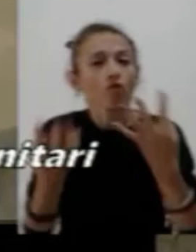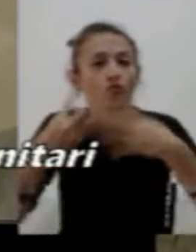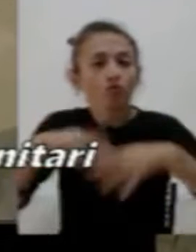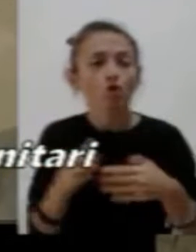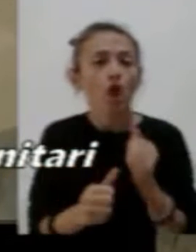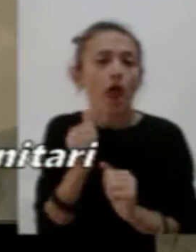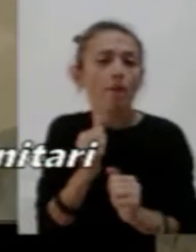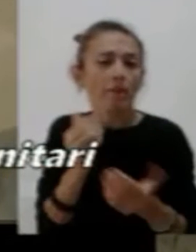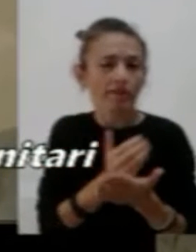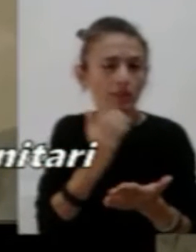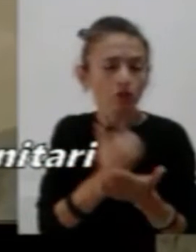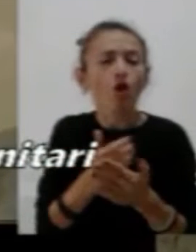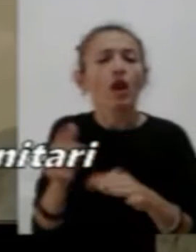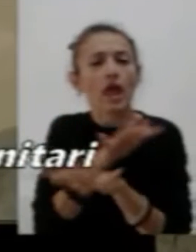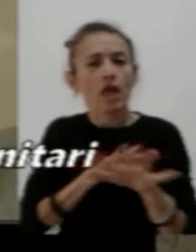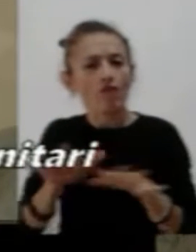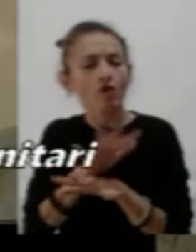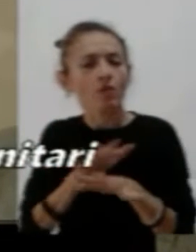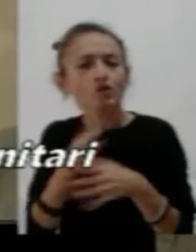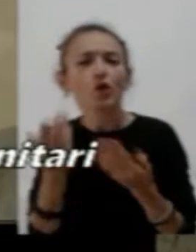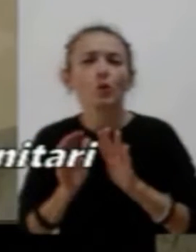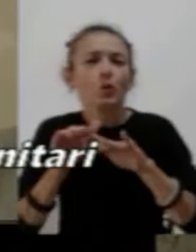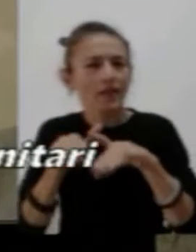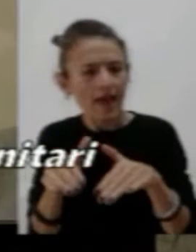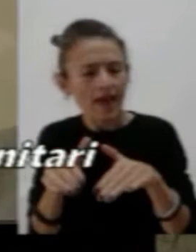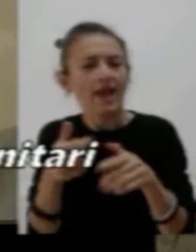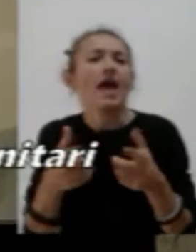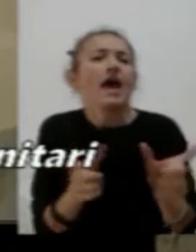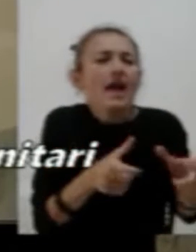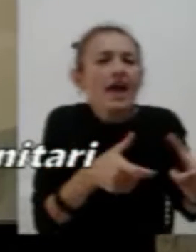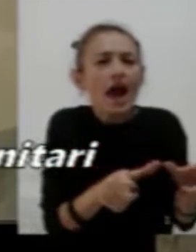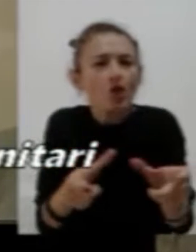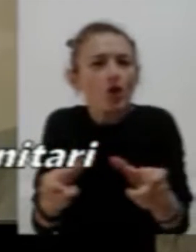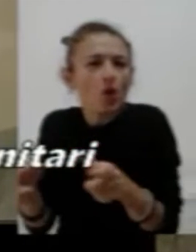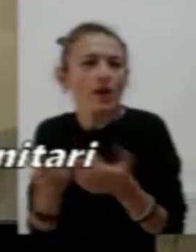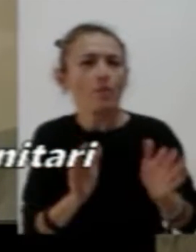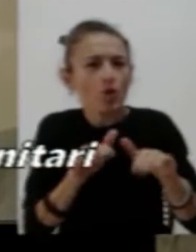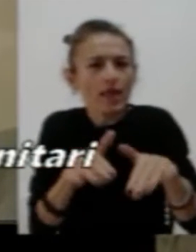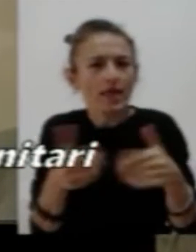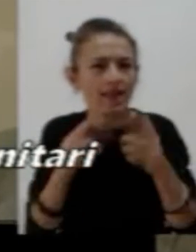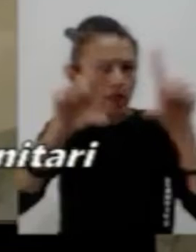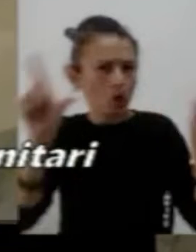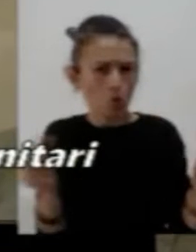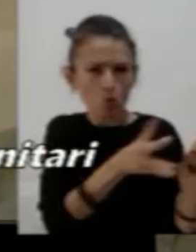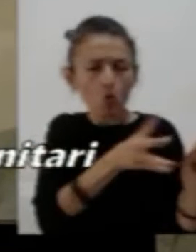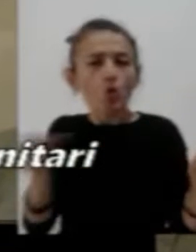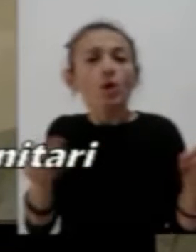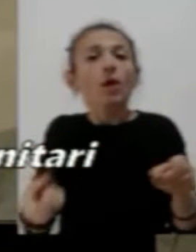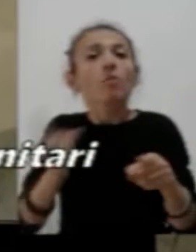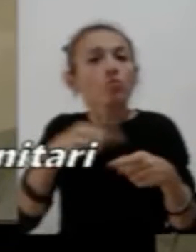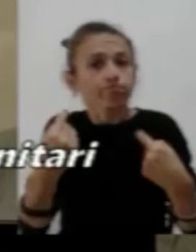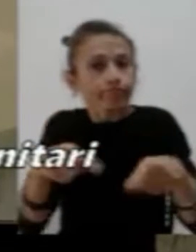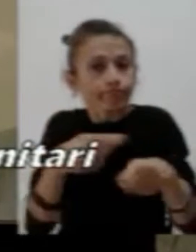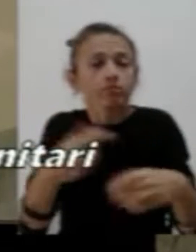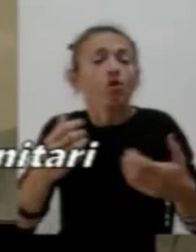categorie protette su tutto il territorio Ligure e sono una componente attiva dell'economia sociale della nostra Regione, contribuendo al